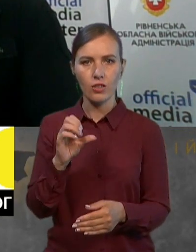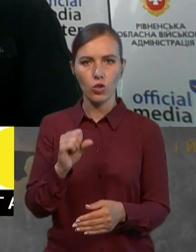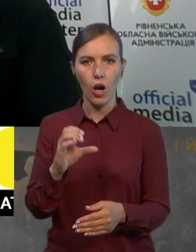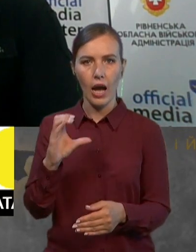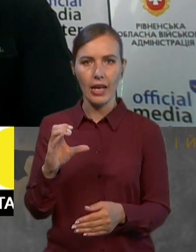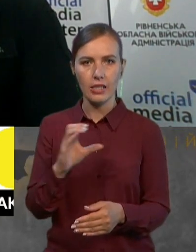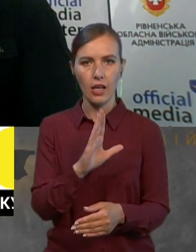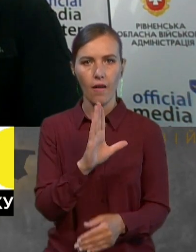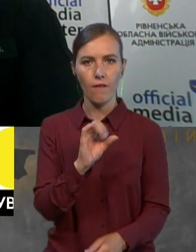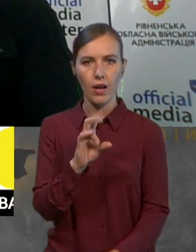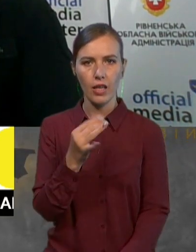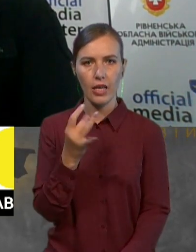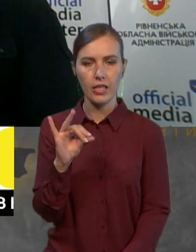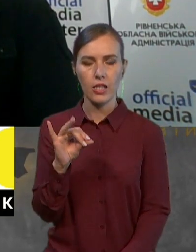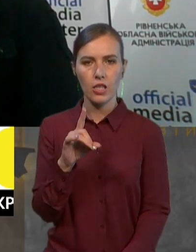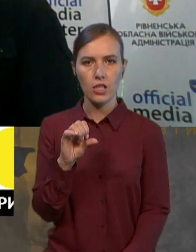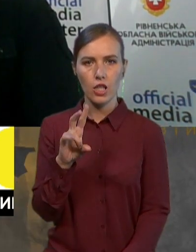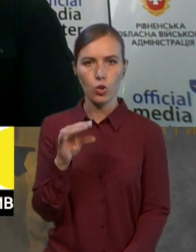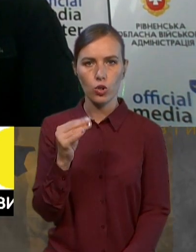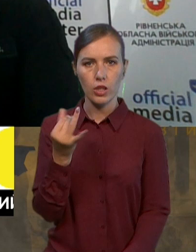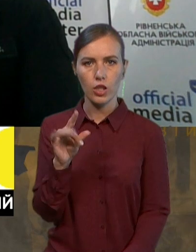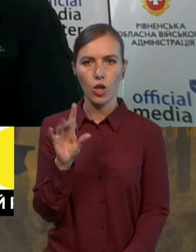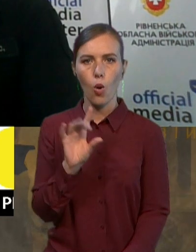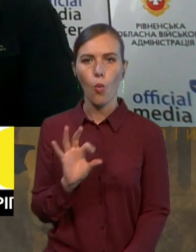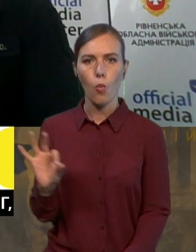Про що йшлося під час цієї зустрічі?